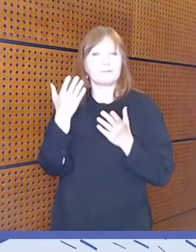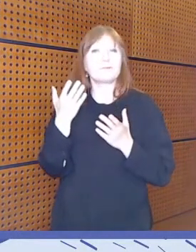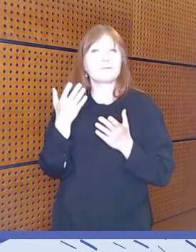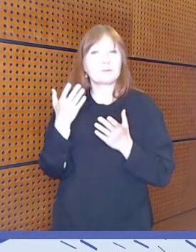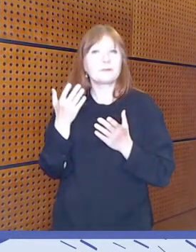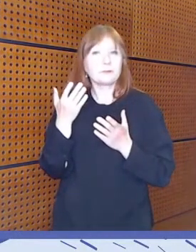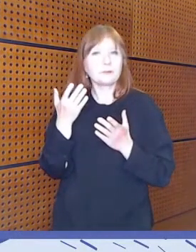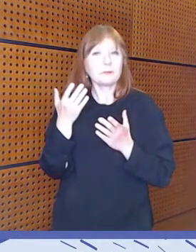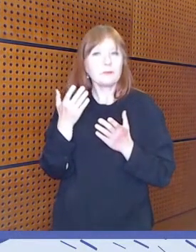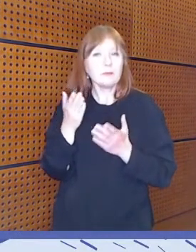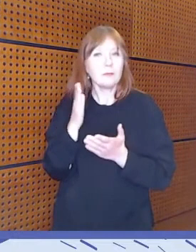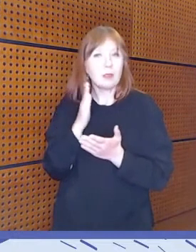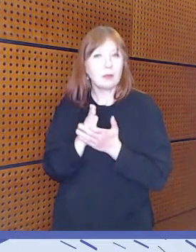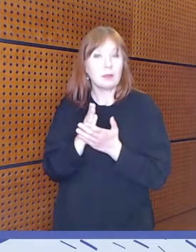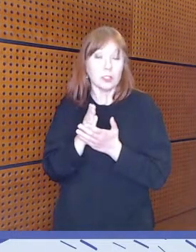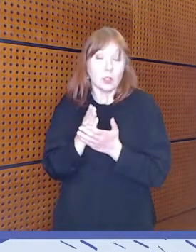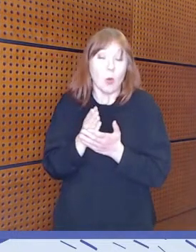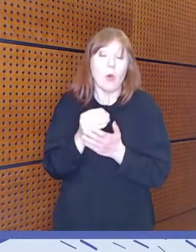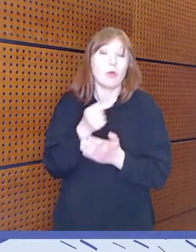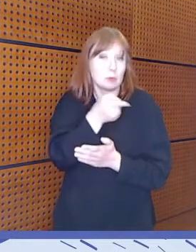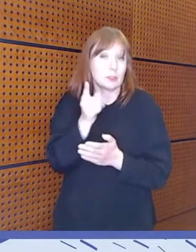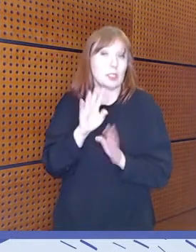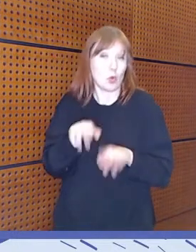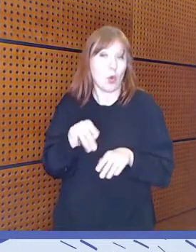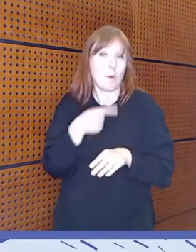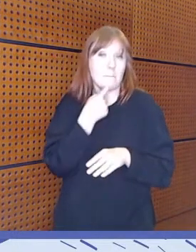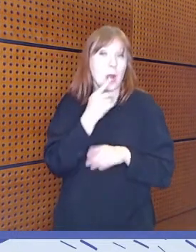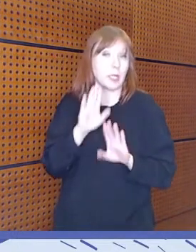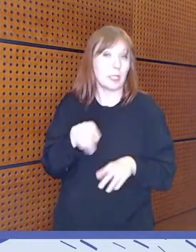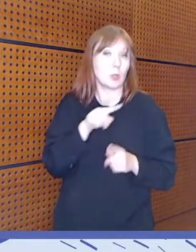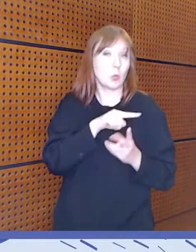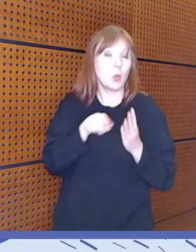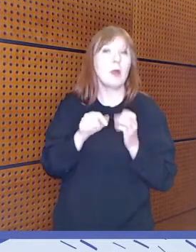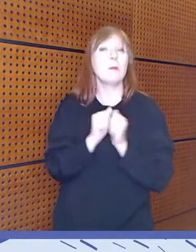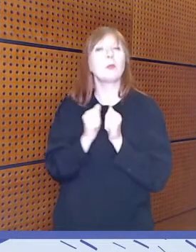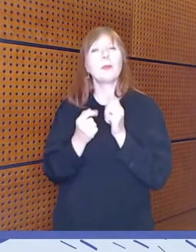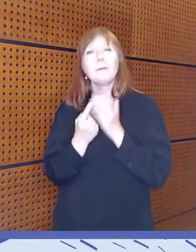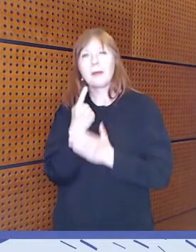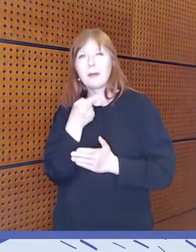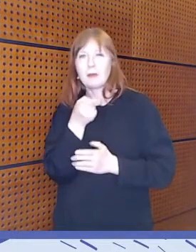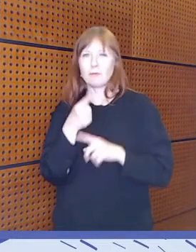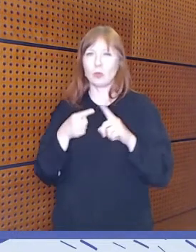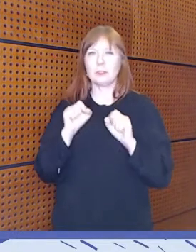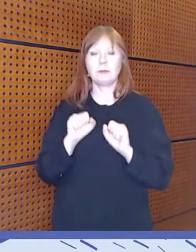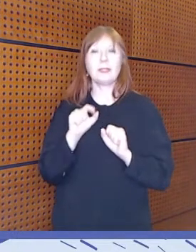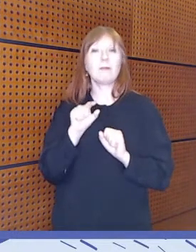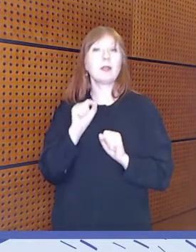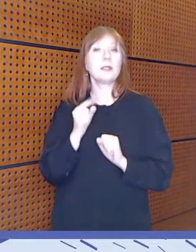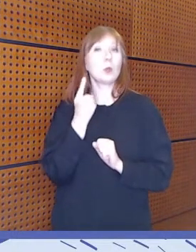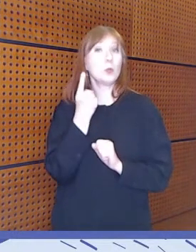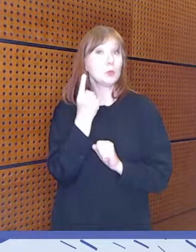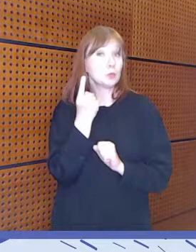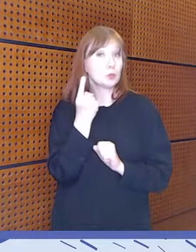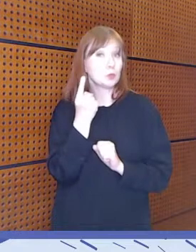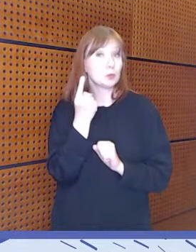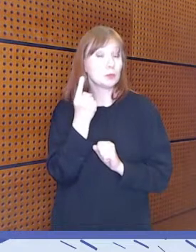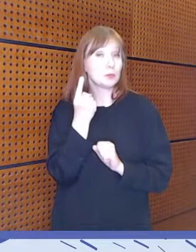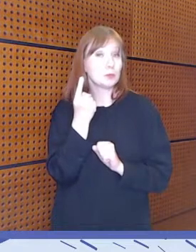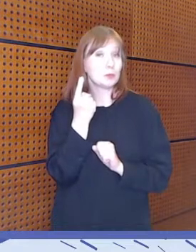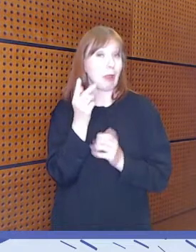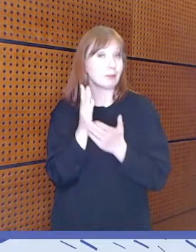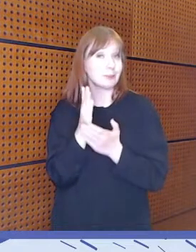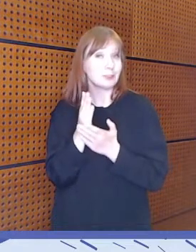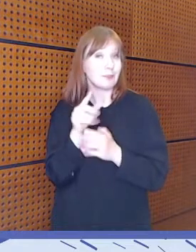ja olette jo maininneetkin hyviä asioita, mutta jos pitäisi välitä joku yksi asia, kiteyttää joku tietty